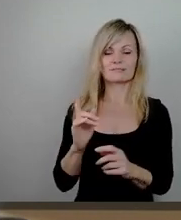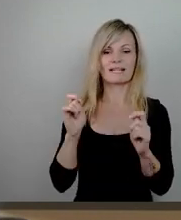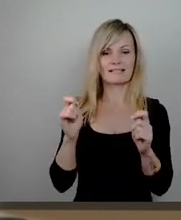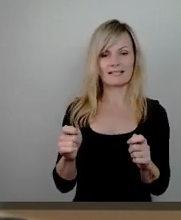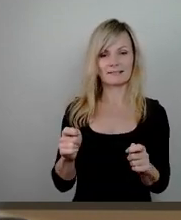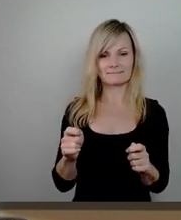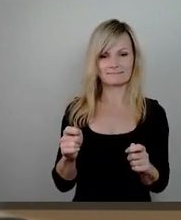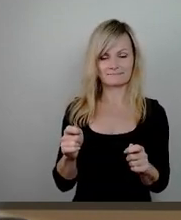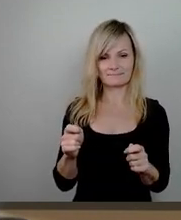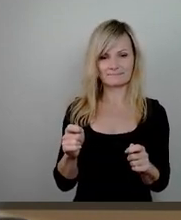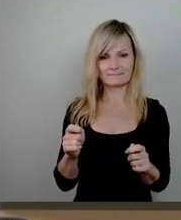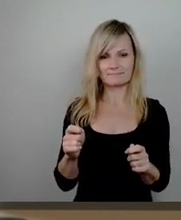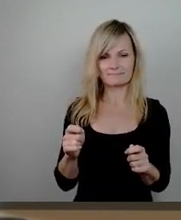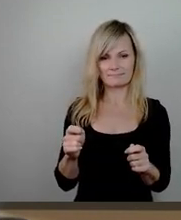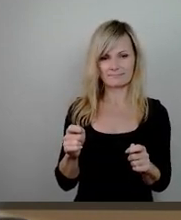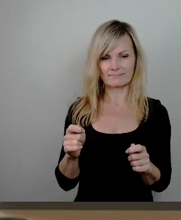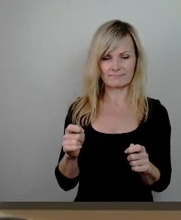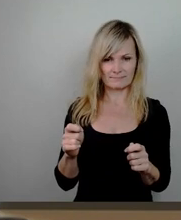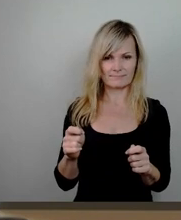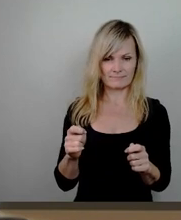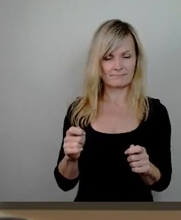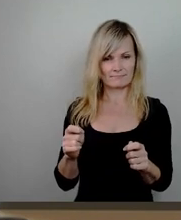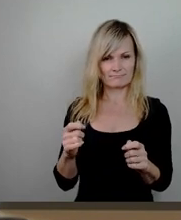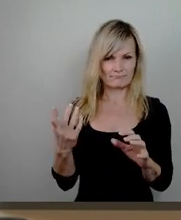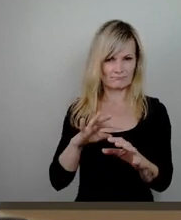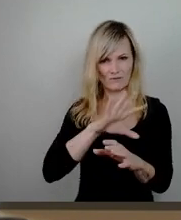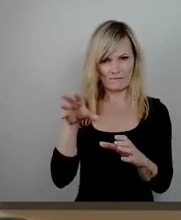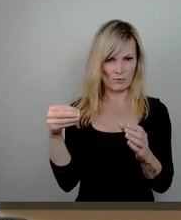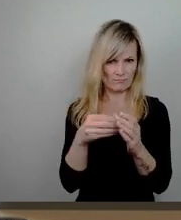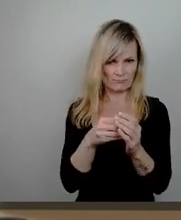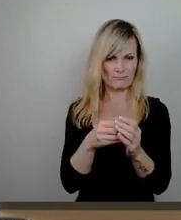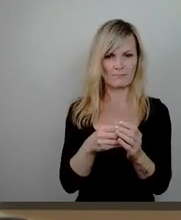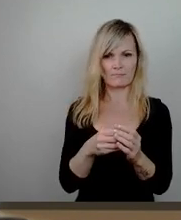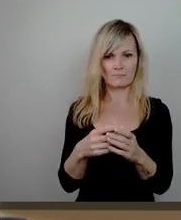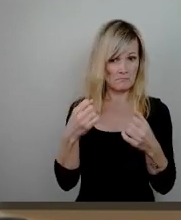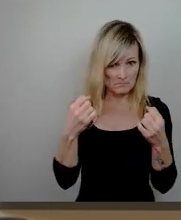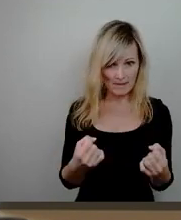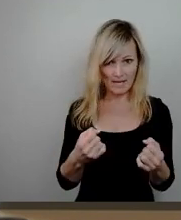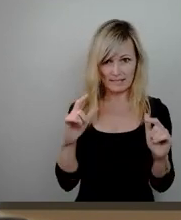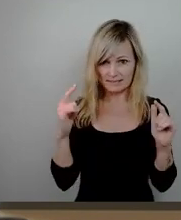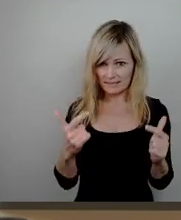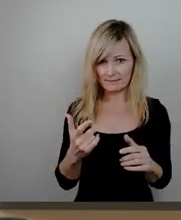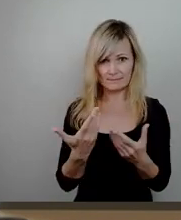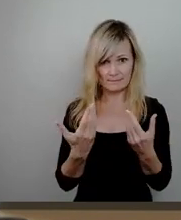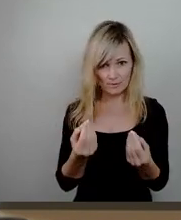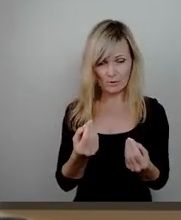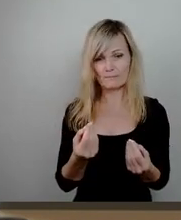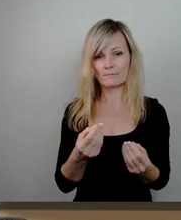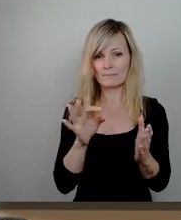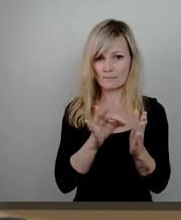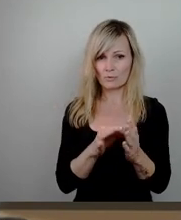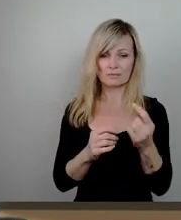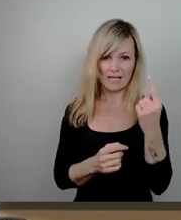kompletieren würde, falls es hier keine Mehrheiten gibt. Das heißt also, Punkt 1 und 2